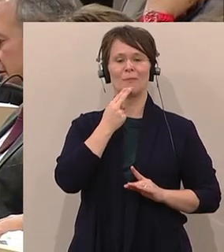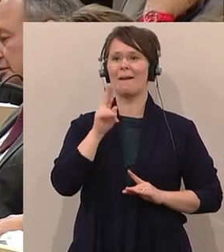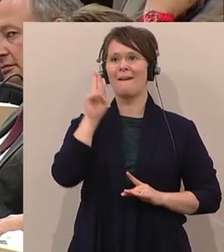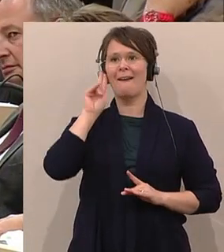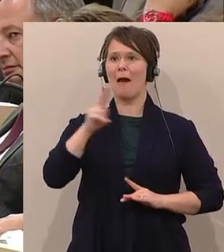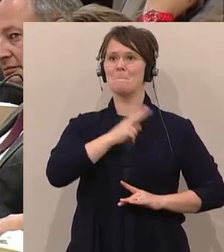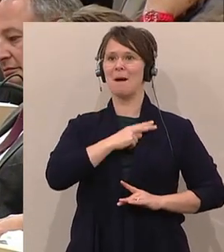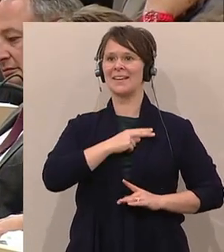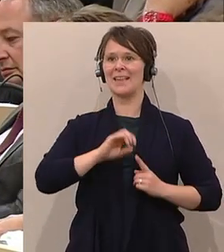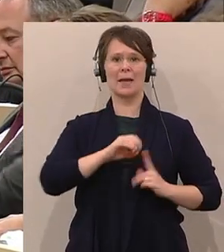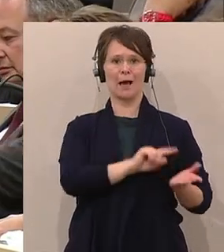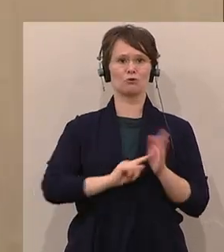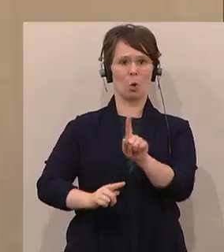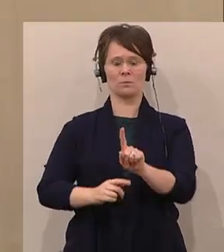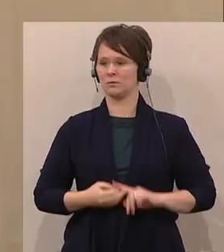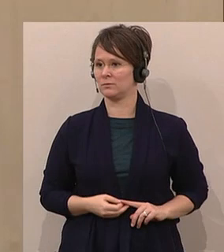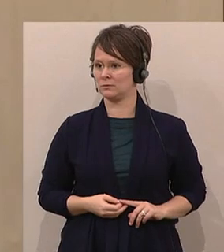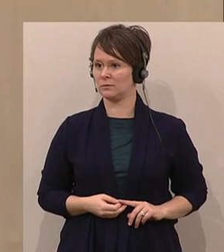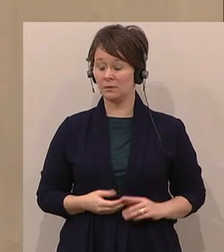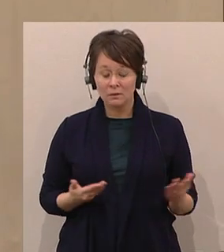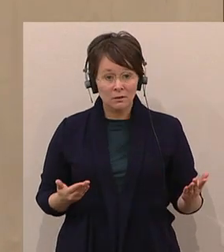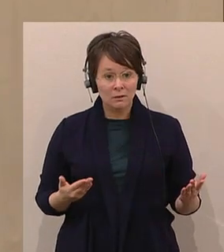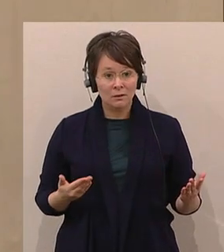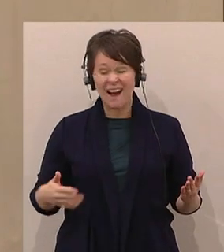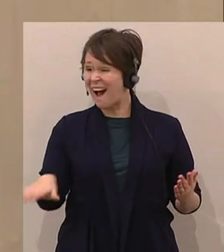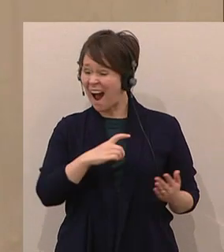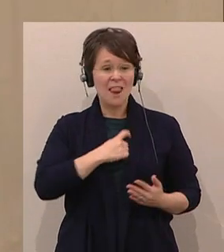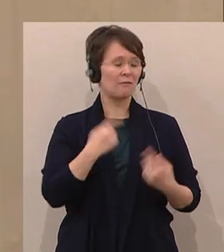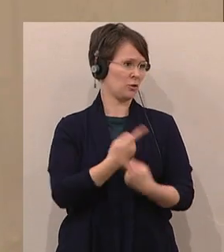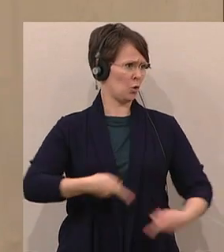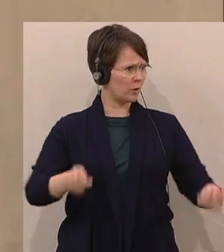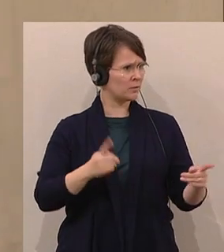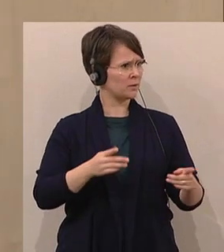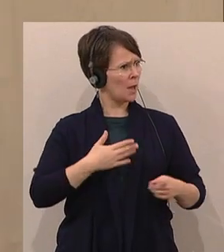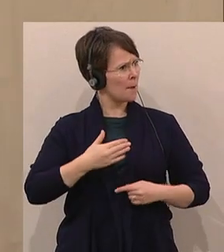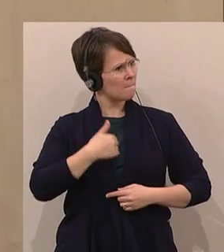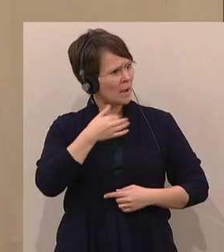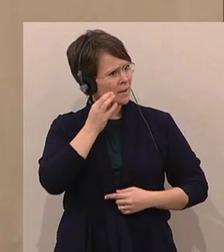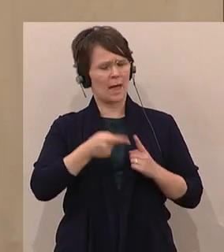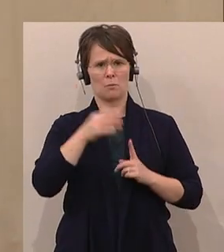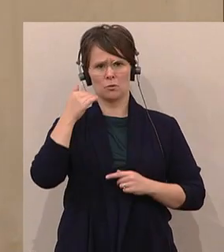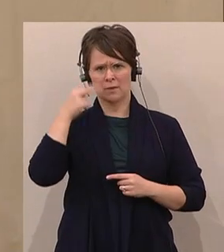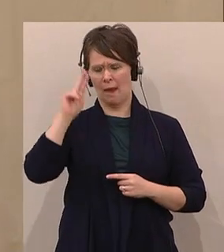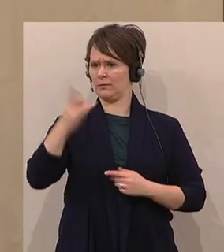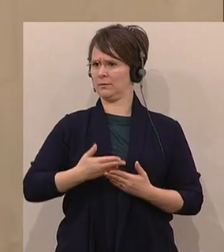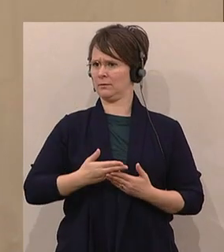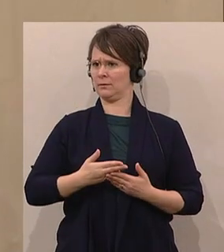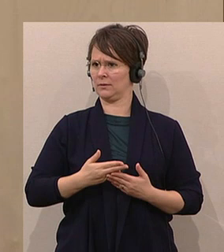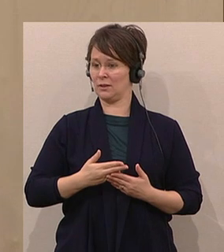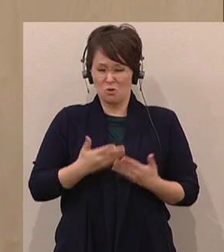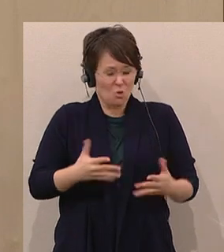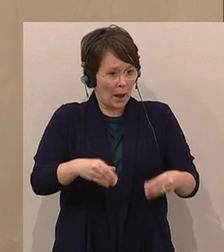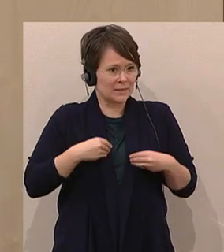erwachsenes Parlament, meine Damen und Herren aller Fraktionen, eigentlich nicht gefallen lassen. Das ist einfach nicht in